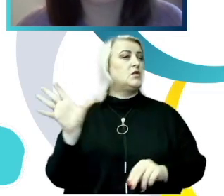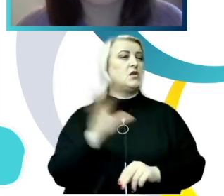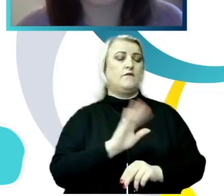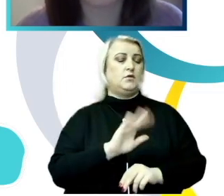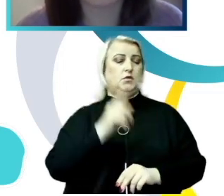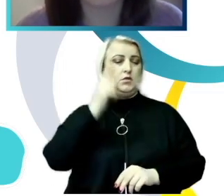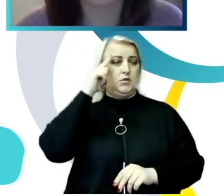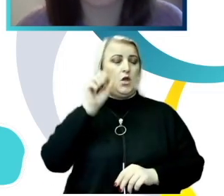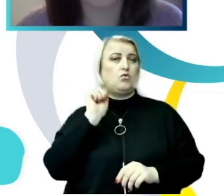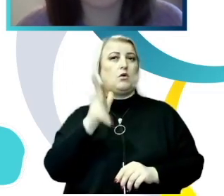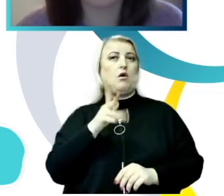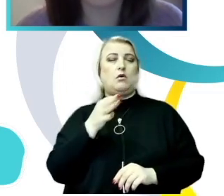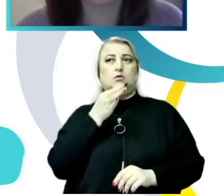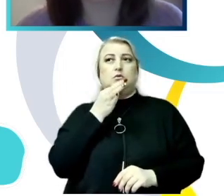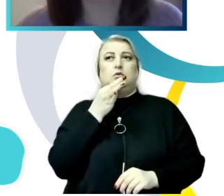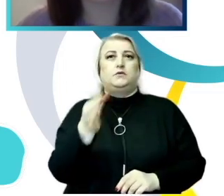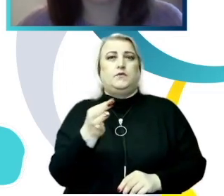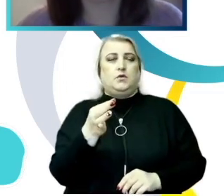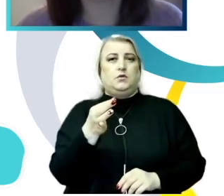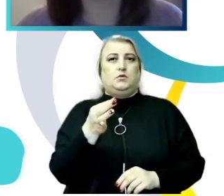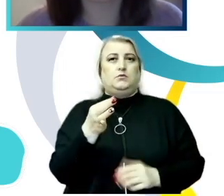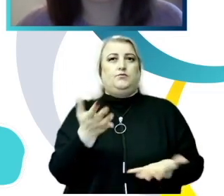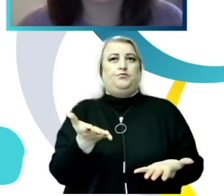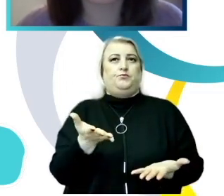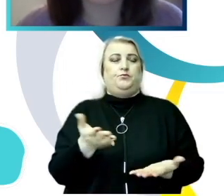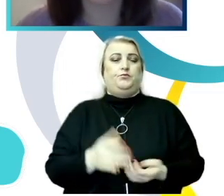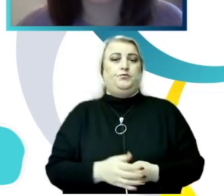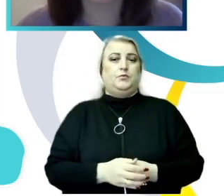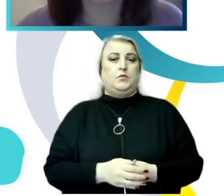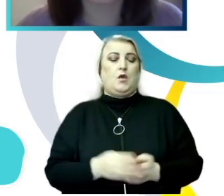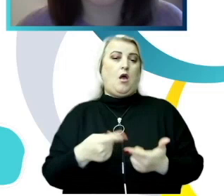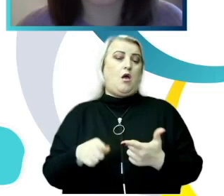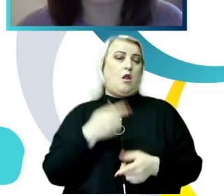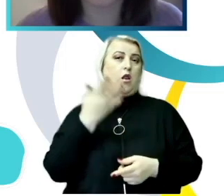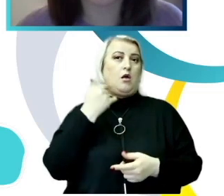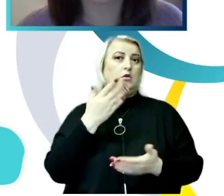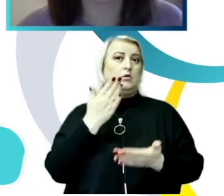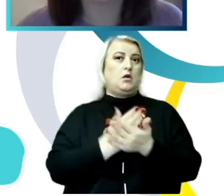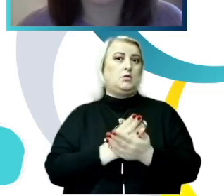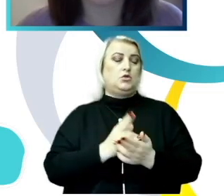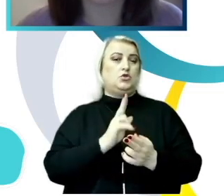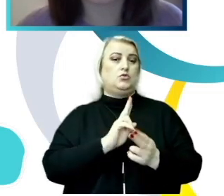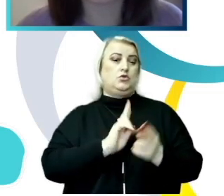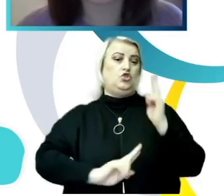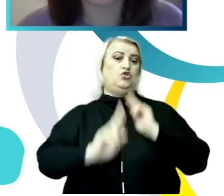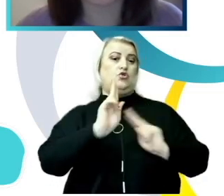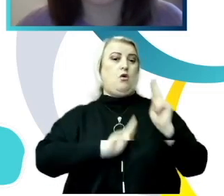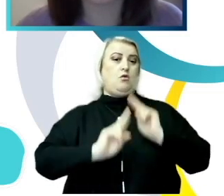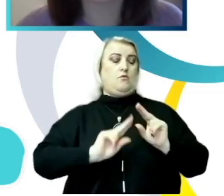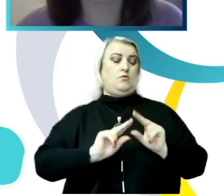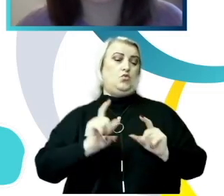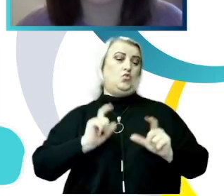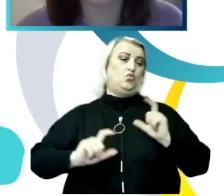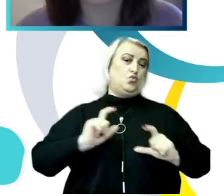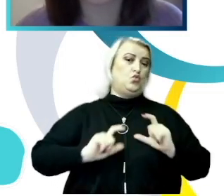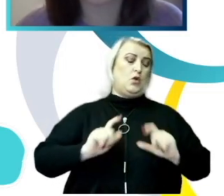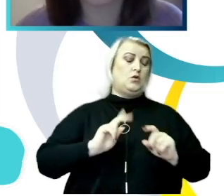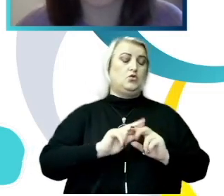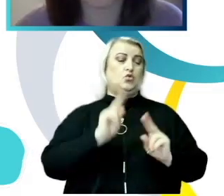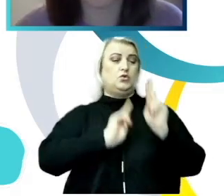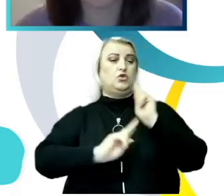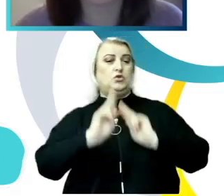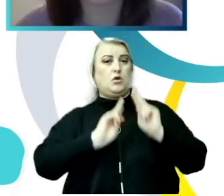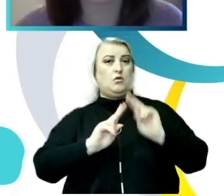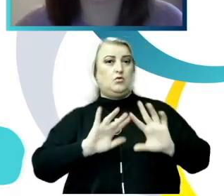în cazul în care sunt hărțuiți sau atunci când primească o solicitare din partea elevilor sau studenților în cazul în care s-au